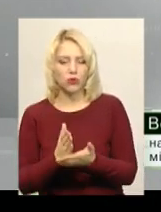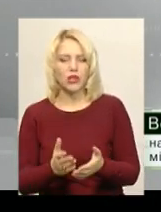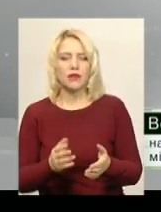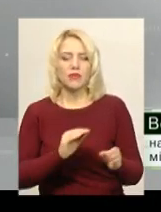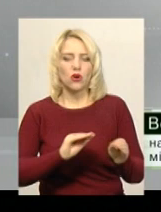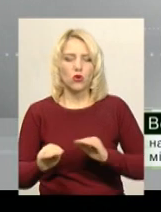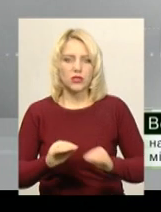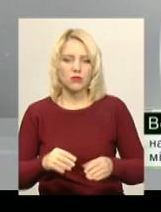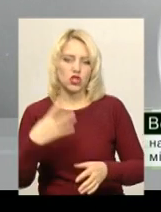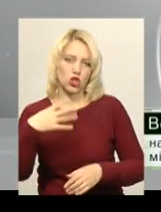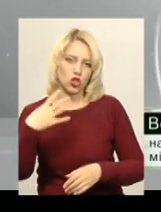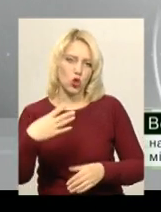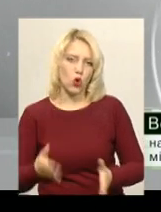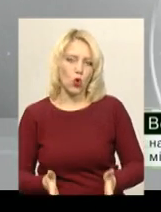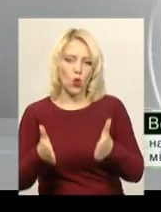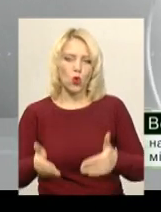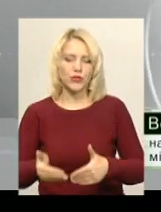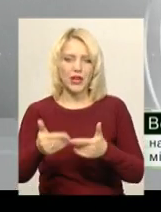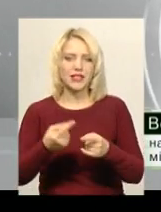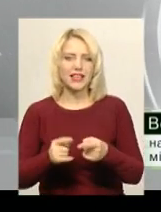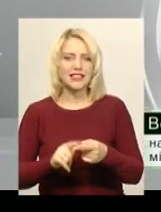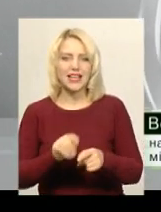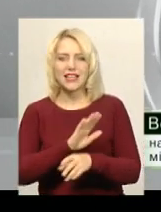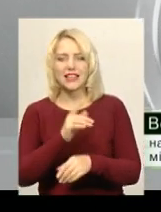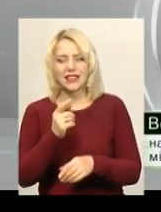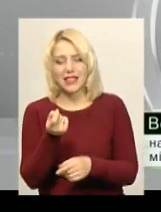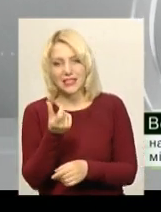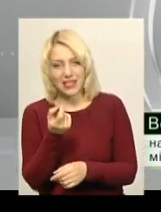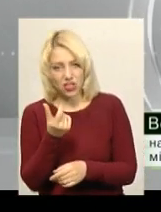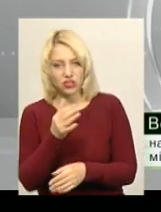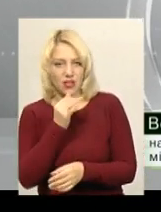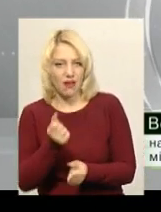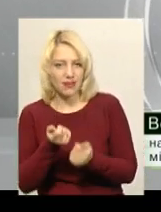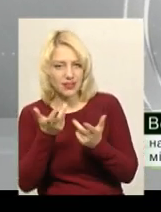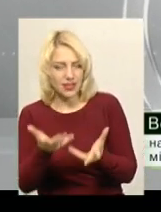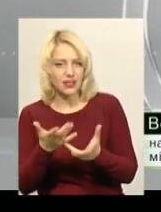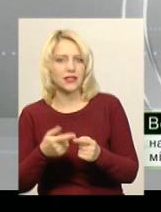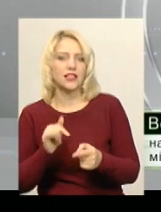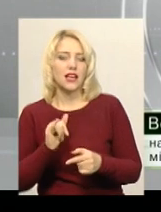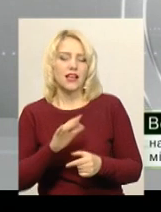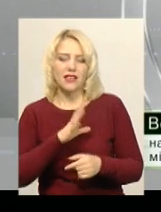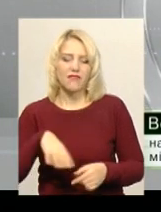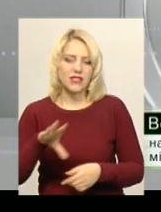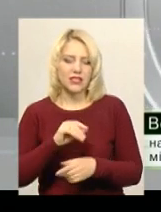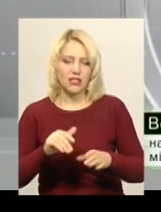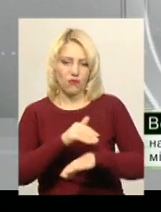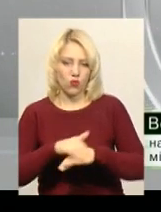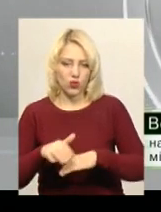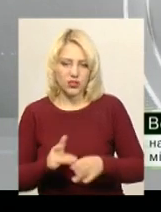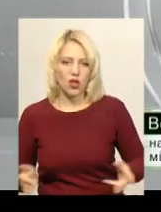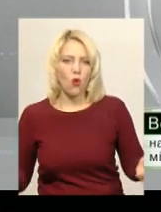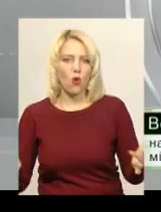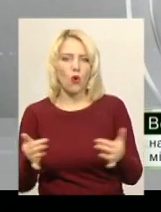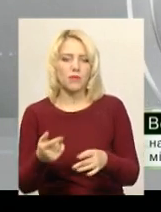цього біля 40 контейнерів. Тобто це незначна ще кількість, ще не всі вулиці охоплені під цим роздільним